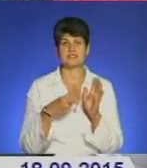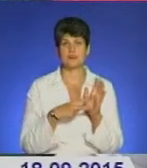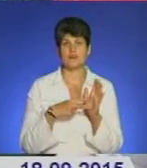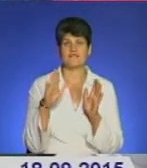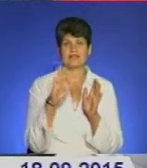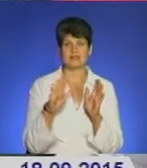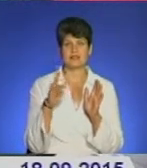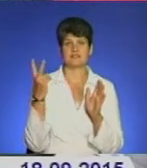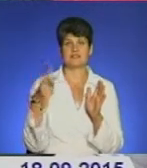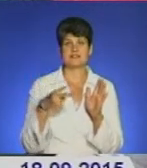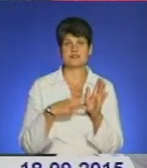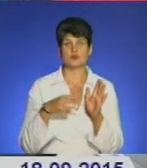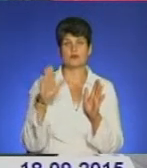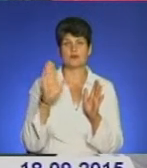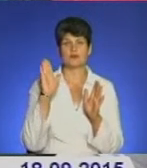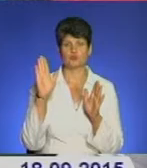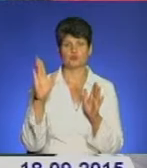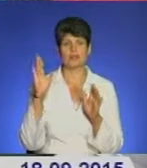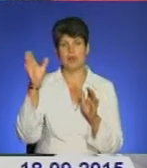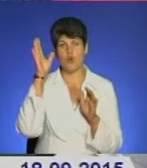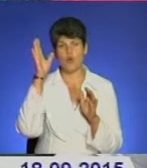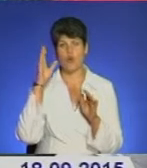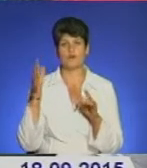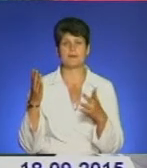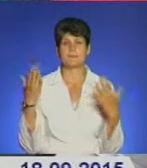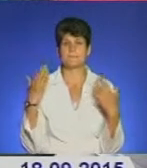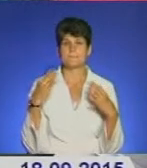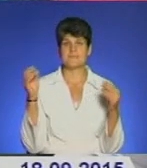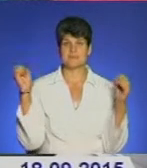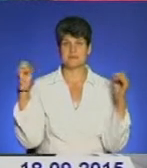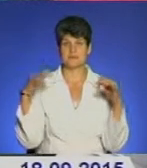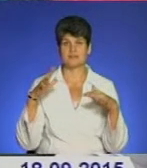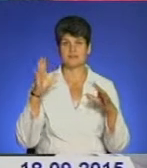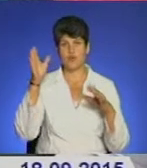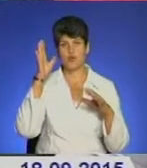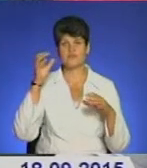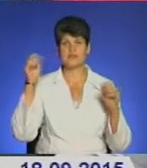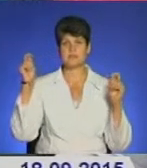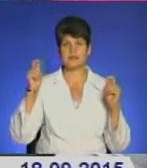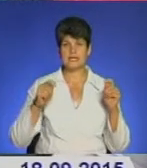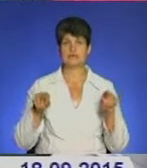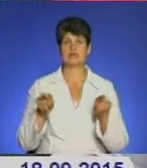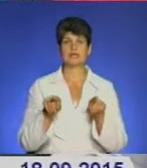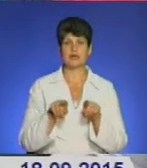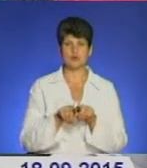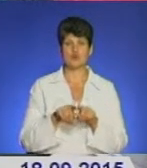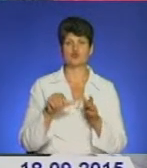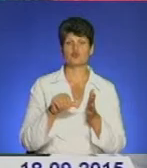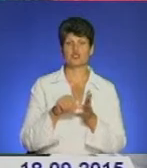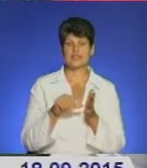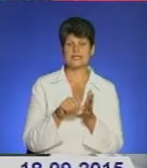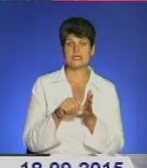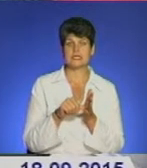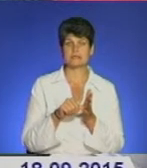От 27 вересня будуть власне наукові пікніки. Попередньо ми будемо збирати всіх науковців і приїдуть також учасники